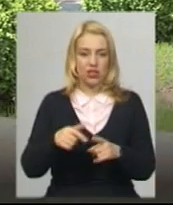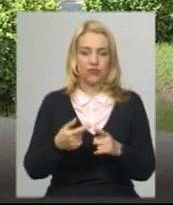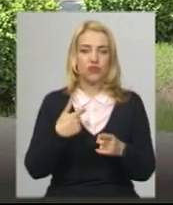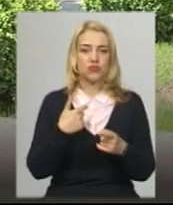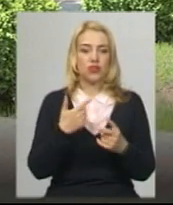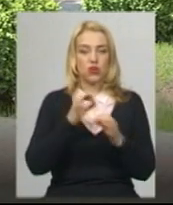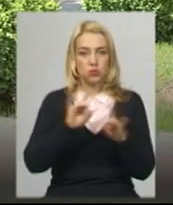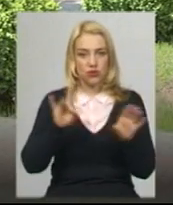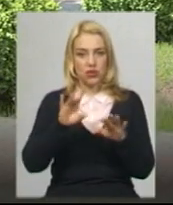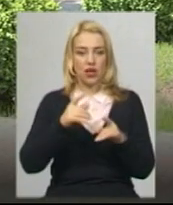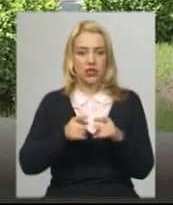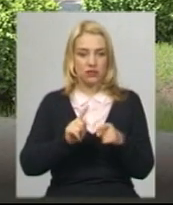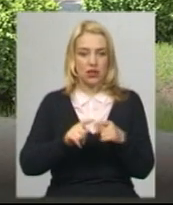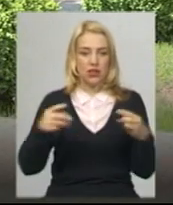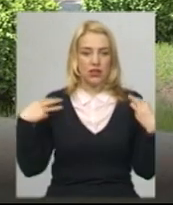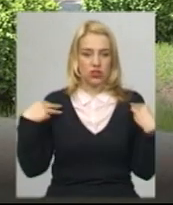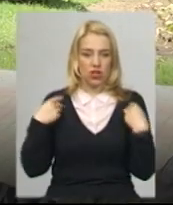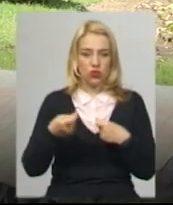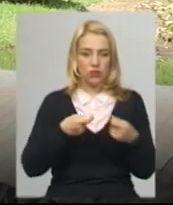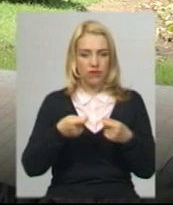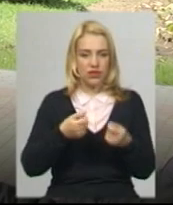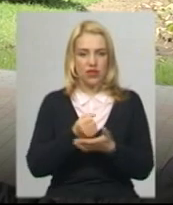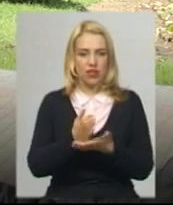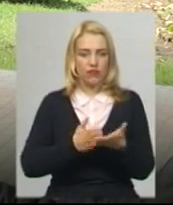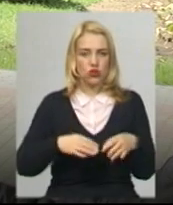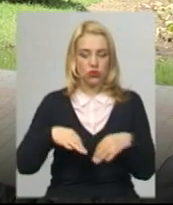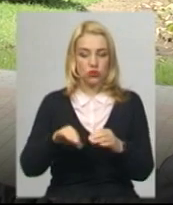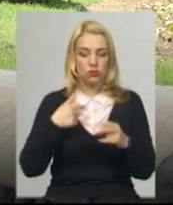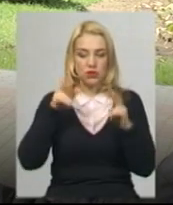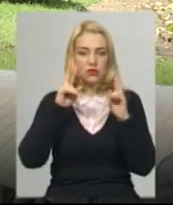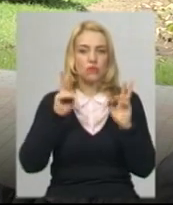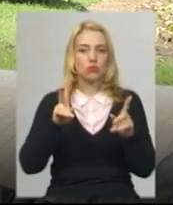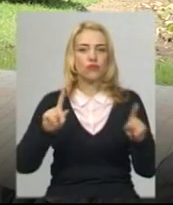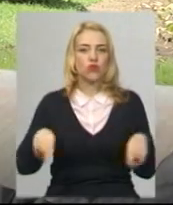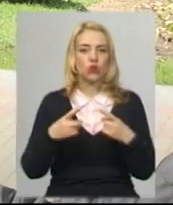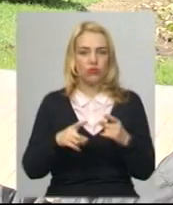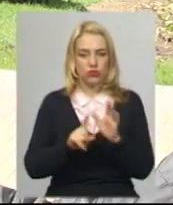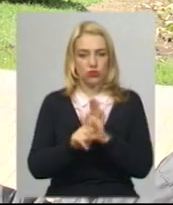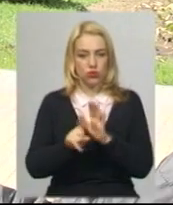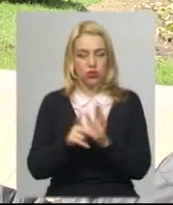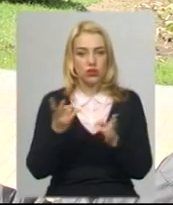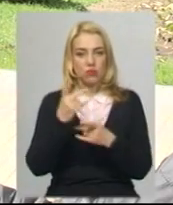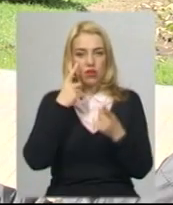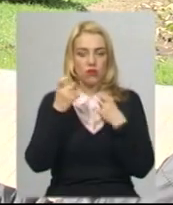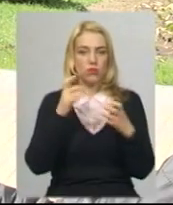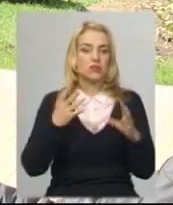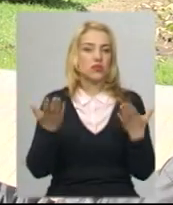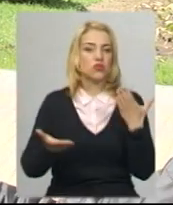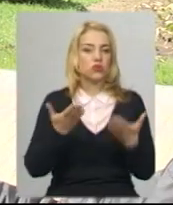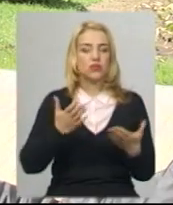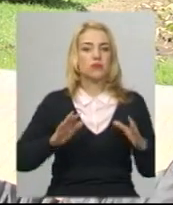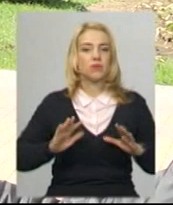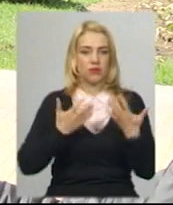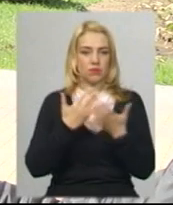які будуть наслідки відновлення сполучення. Ми хотіли б мати додаткову інформацію, якщо, не дай Бог, буде